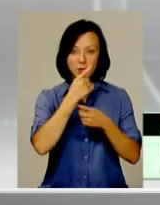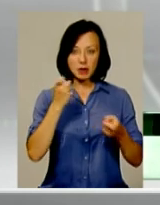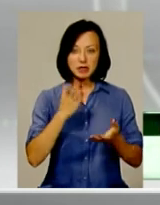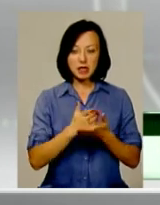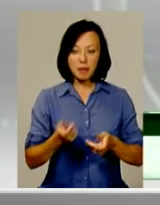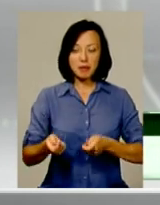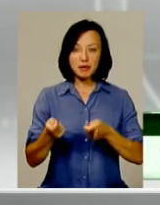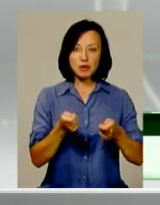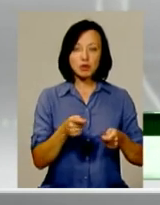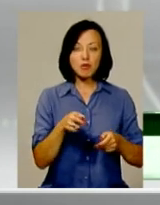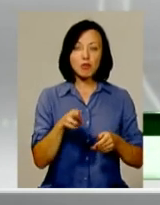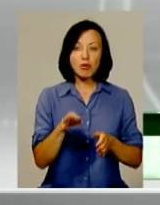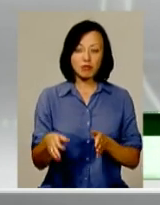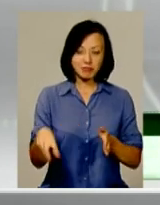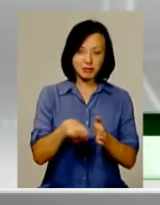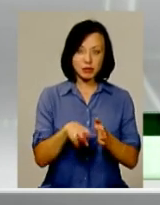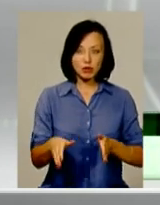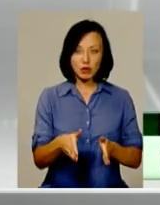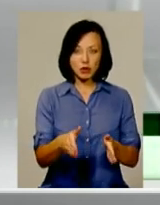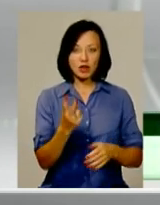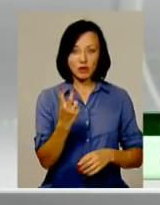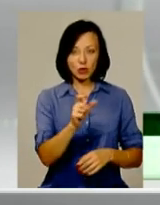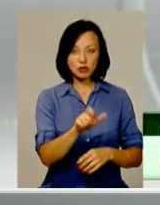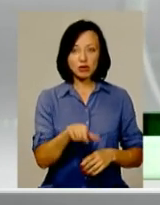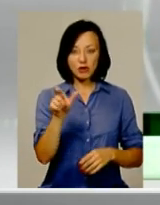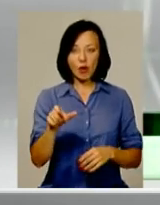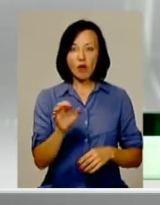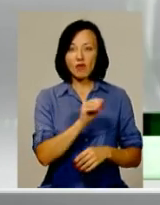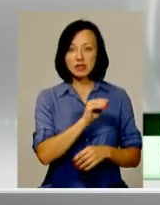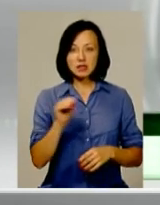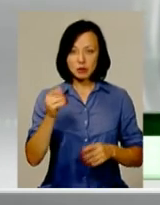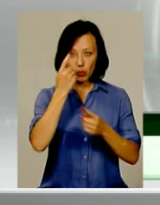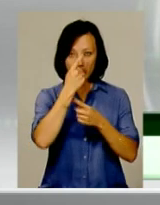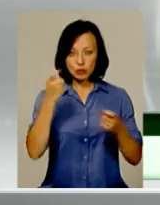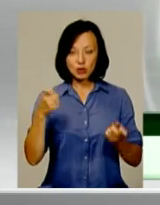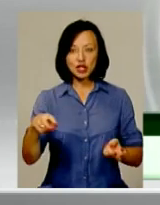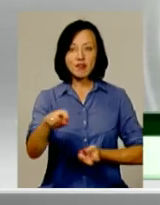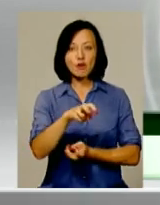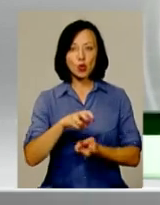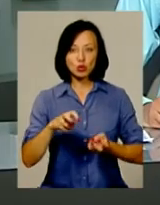він їх підвозив по дорозі. Двох підозрюваних, які офіційно оголошені в розшук.